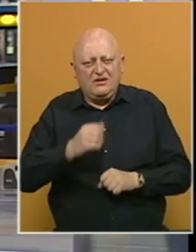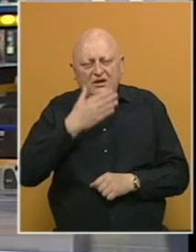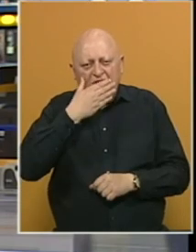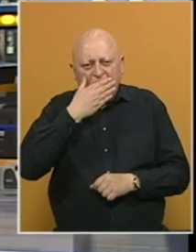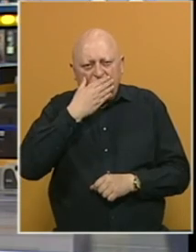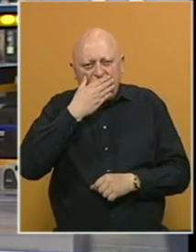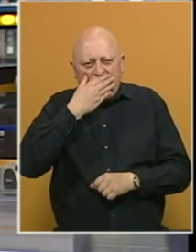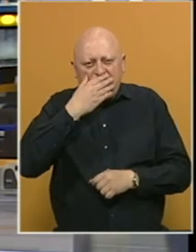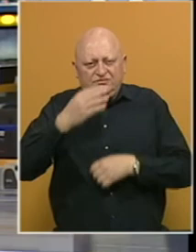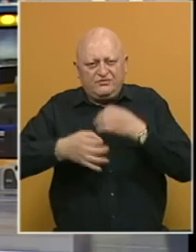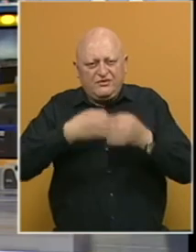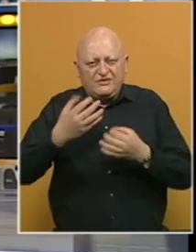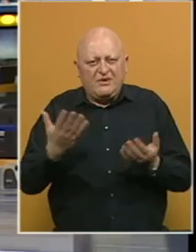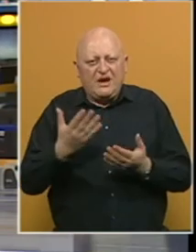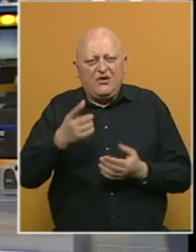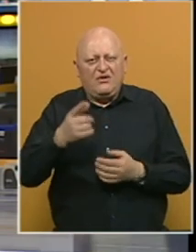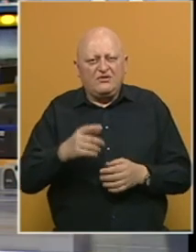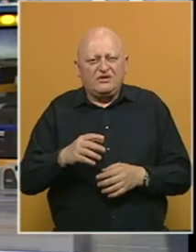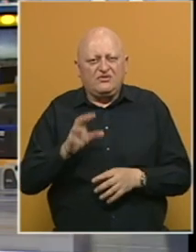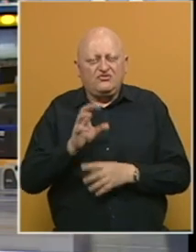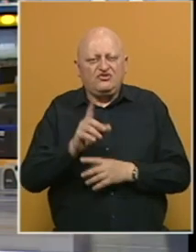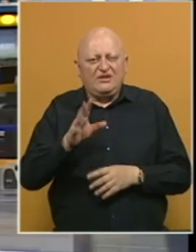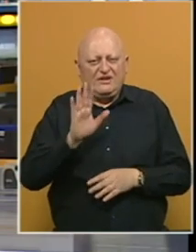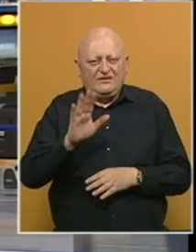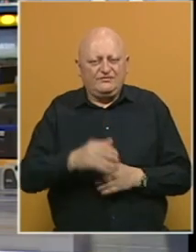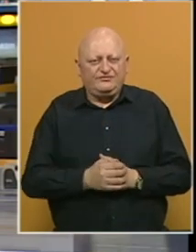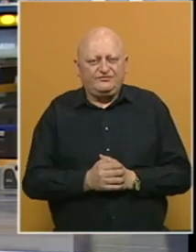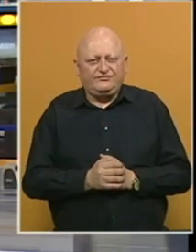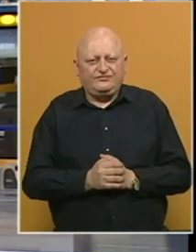zaštita. Provjerili smo kako ovako stanje utiče na njih.